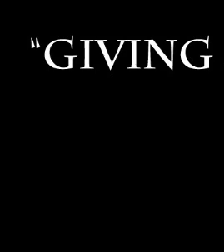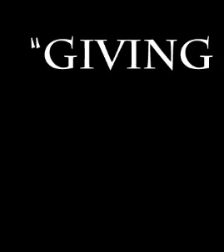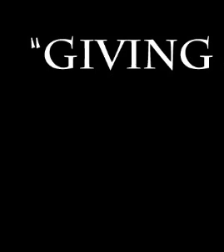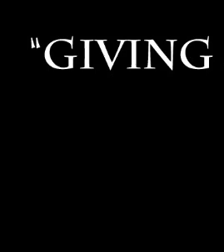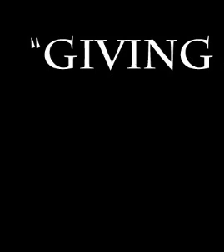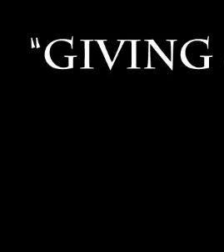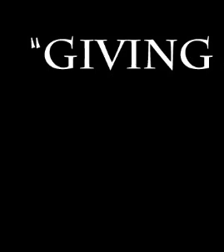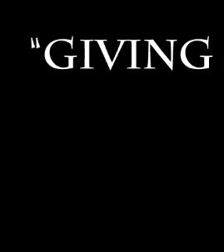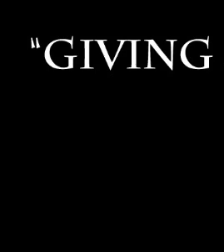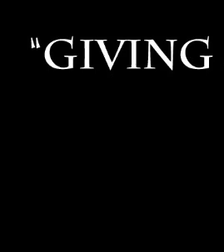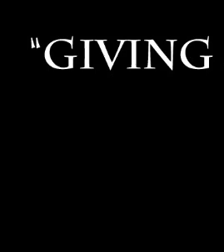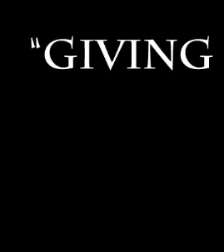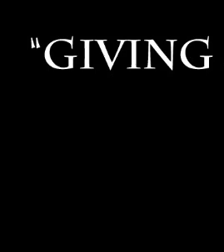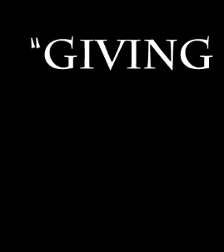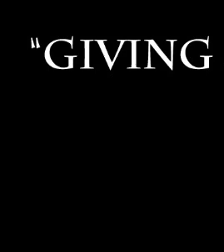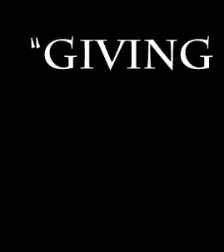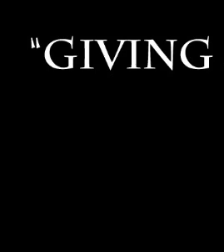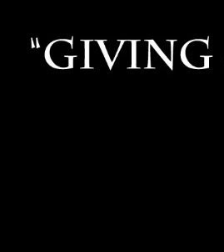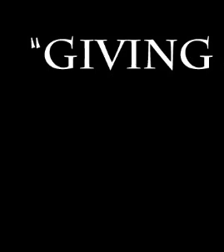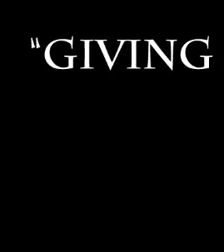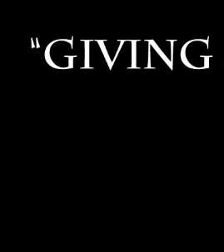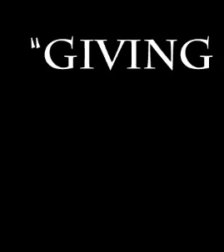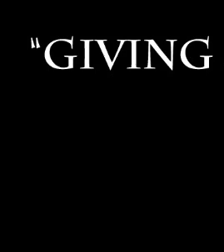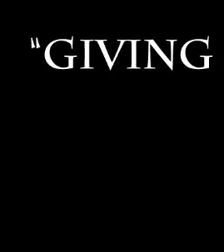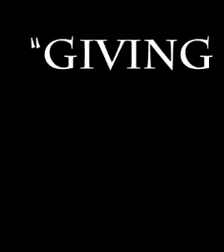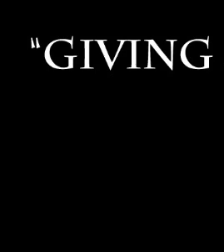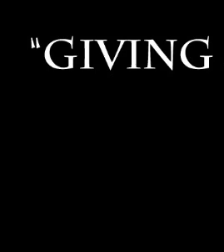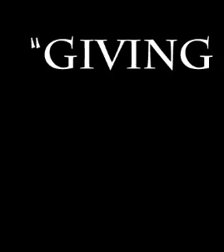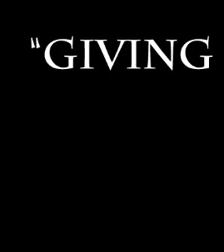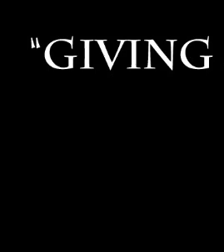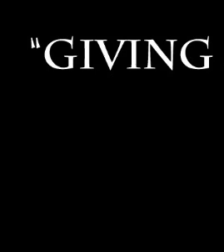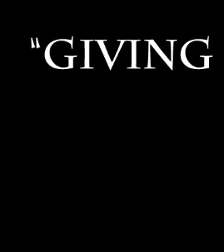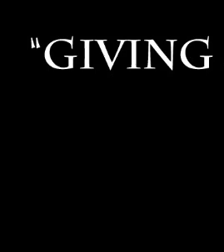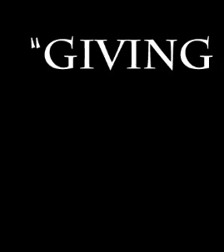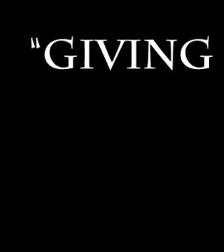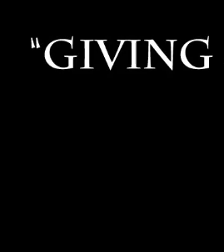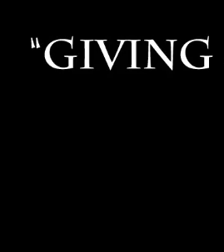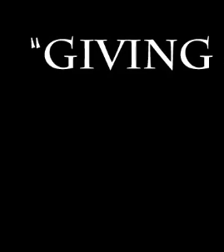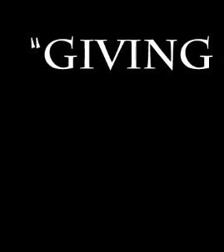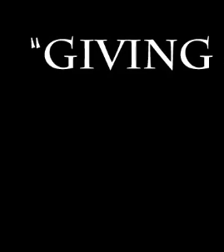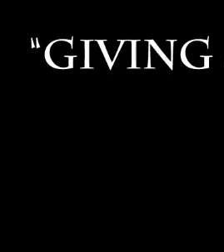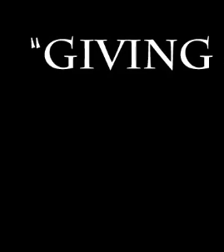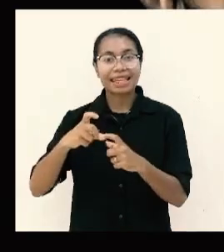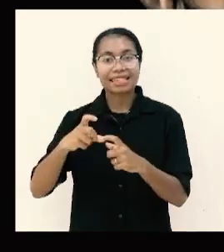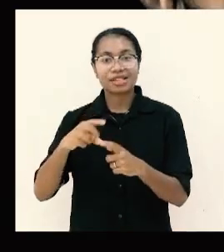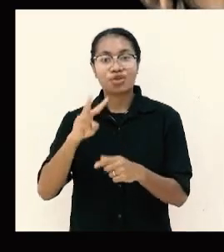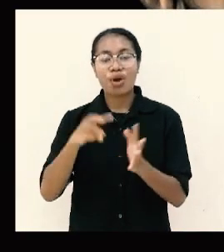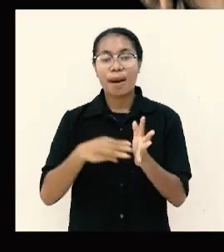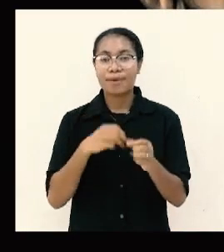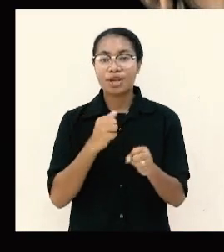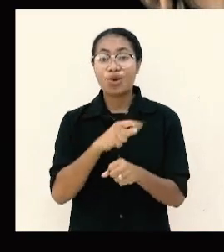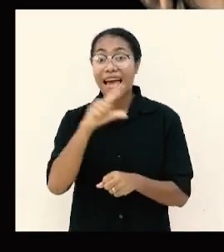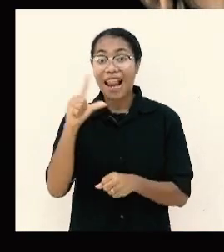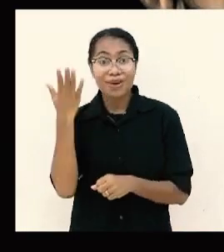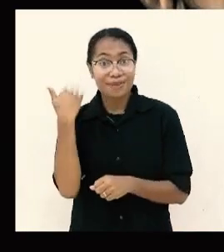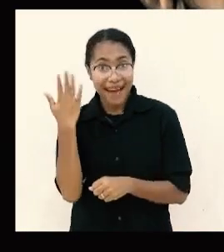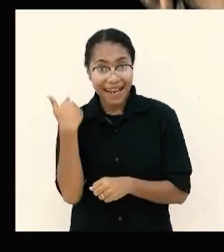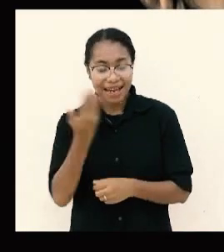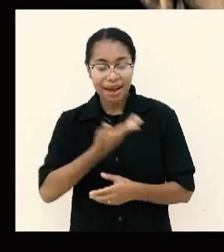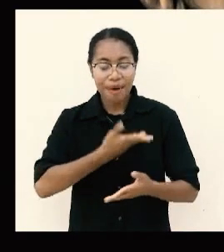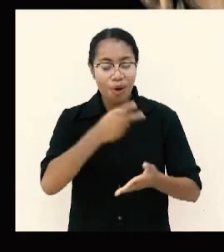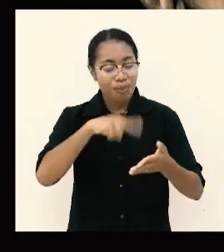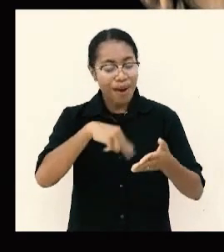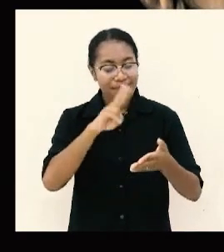Dan kita akan membaca kembali teks yang kita sudah baca dua minggu lalu. Filipi 4, 10